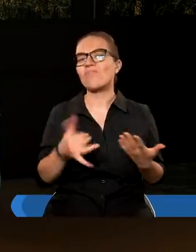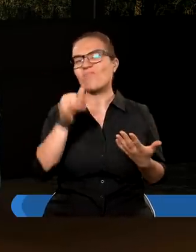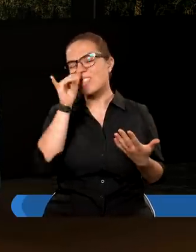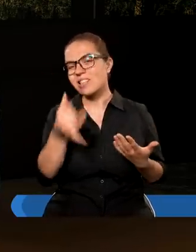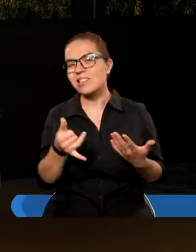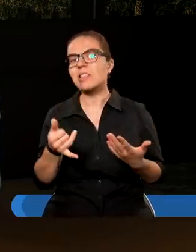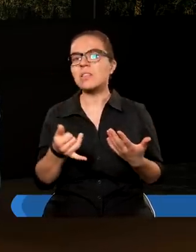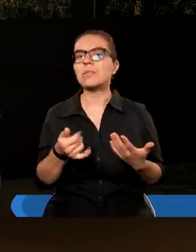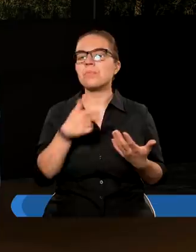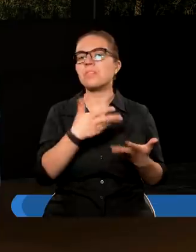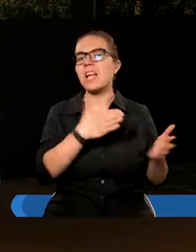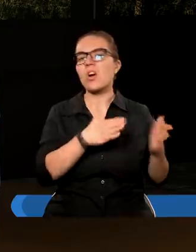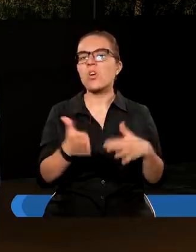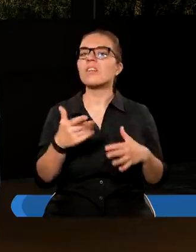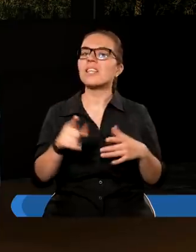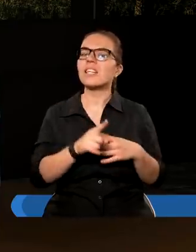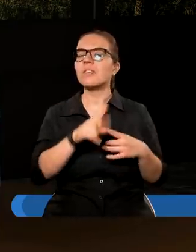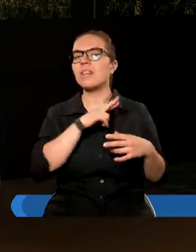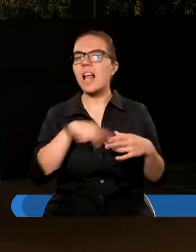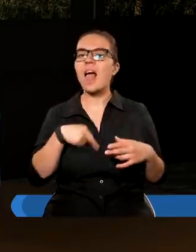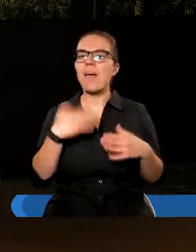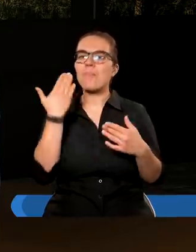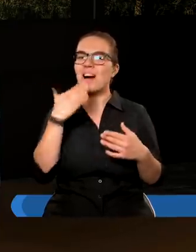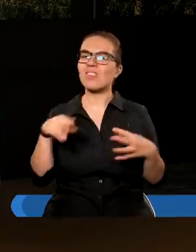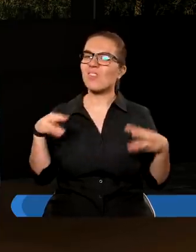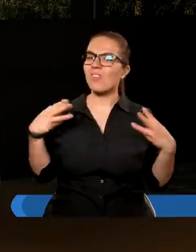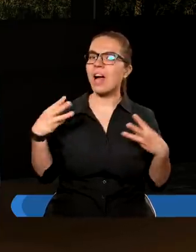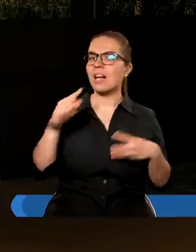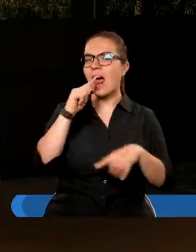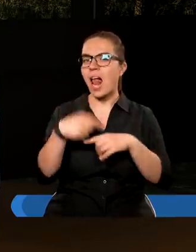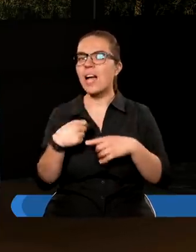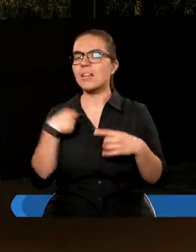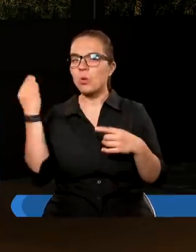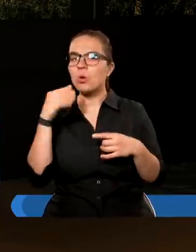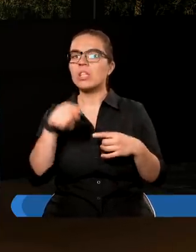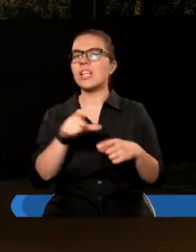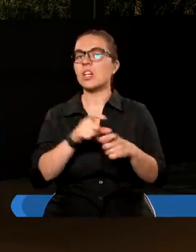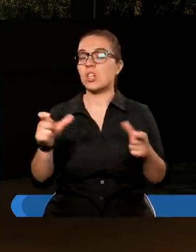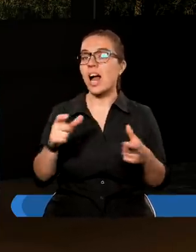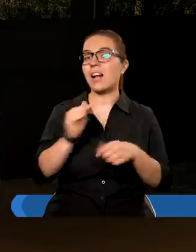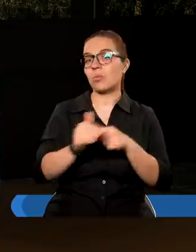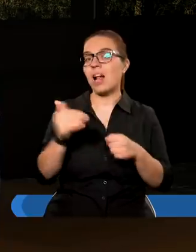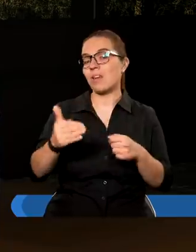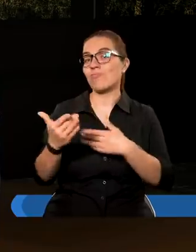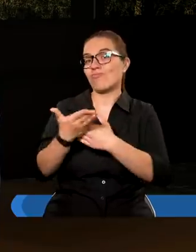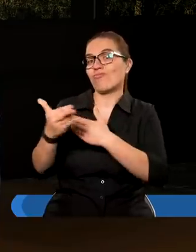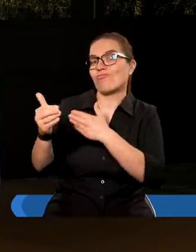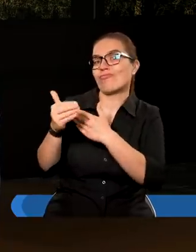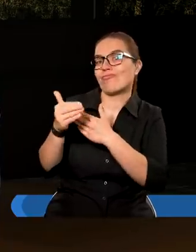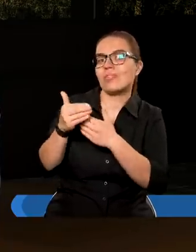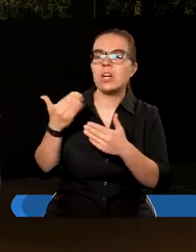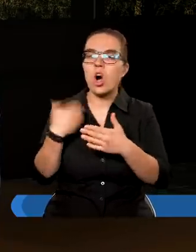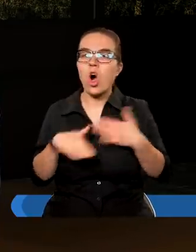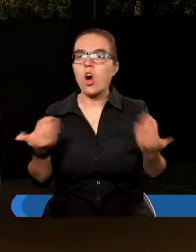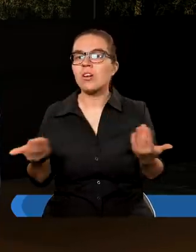i to jest taka też dla nas bardzo ważna lekcja, że w każdej chwili ten czas łaski dla nas się może skończyć, w każdej chwili możemy